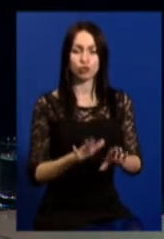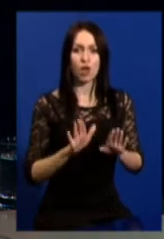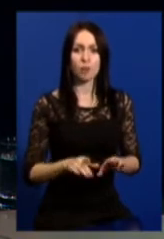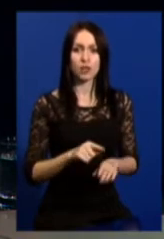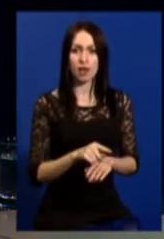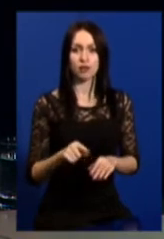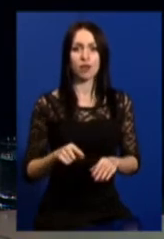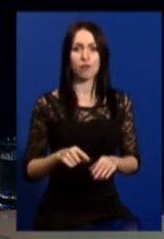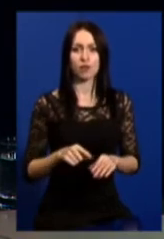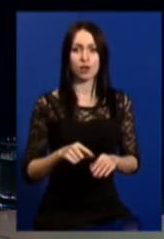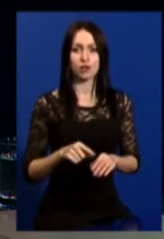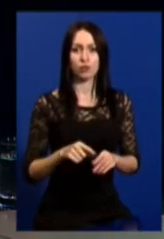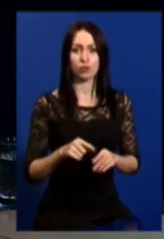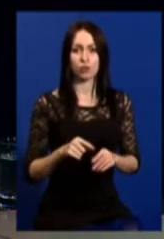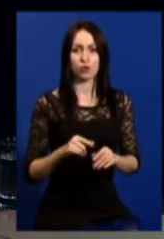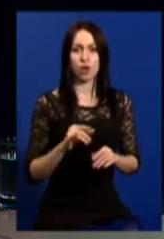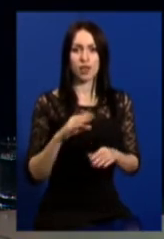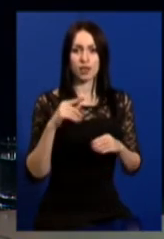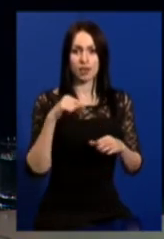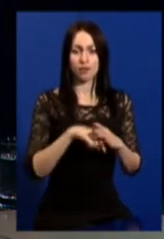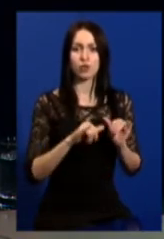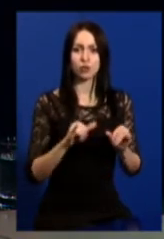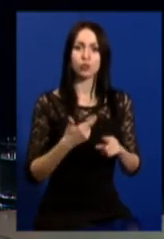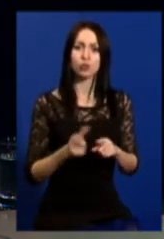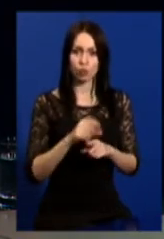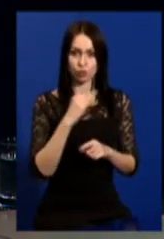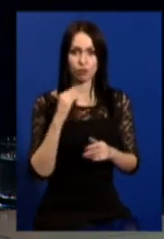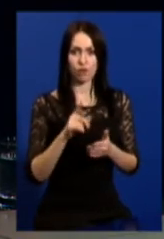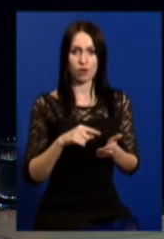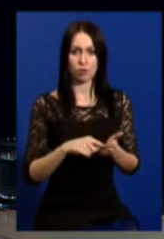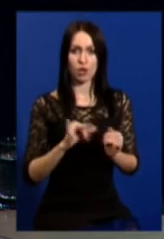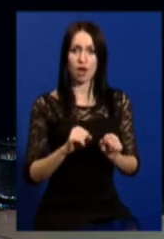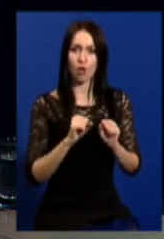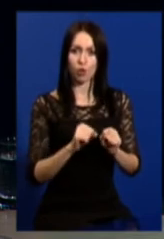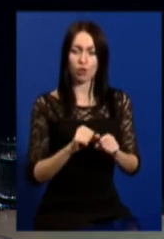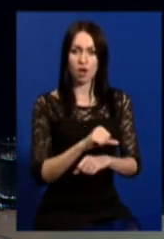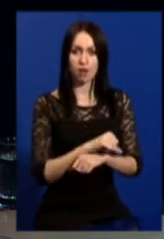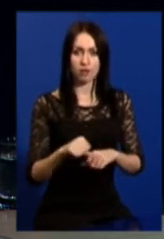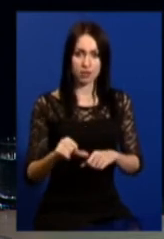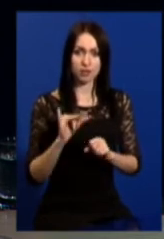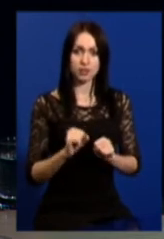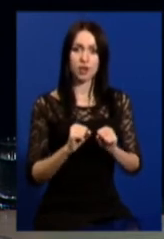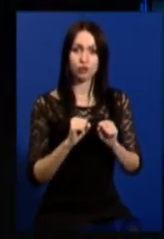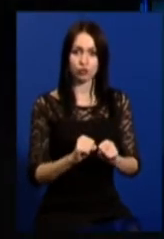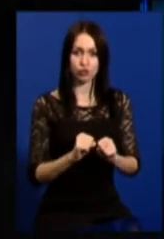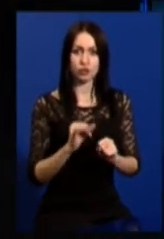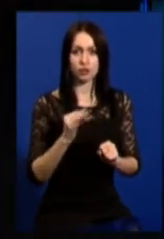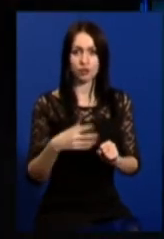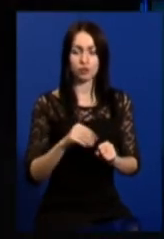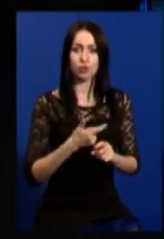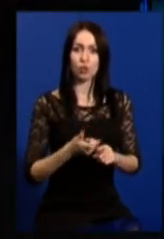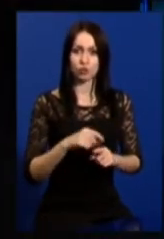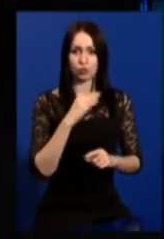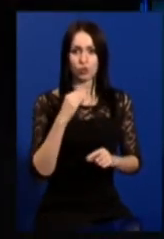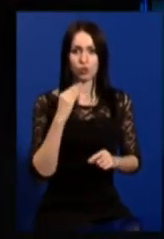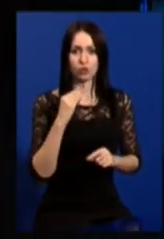критичної інфраструктури. Дуже багато питань. Охорона кордону, захисту об'єктів, і все. Дуже